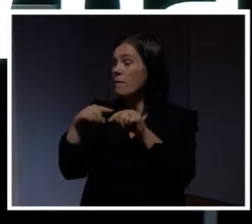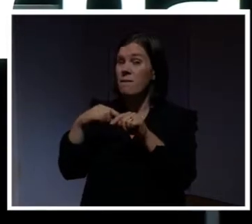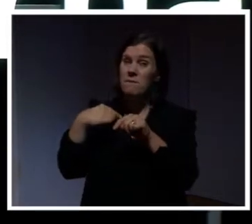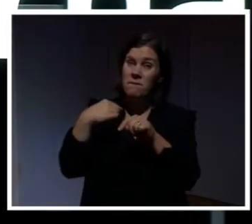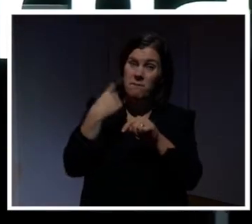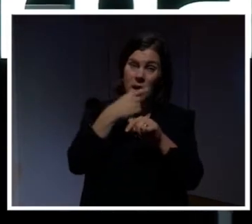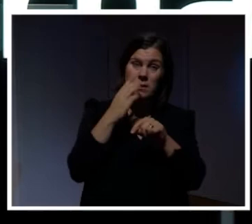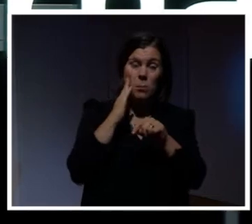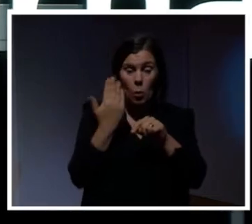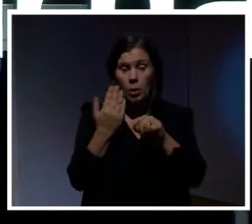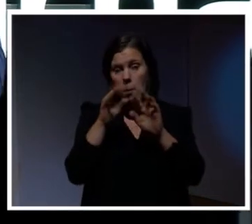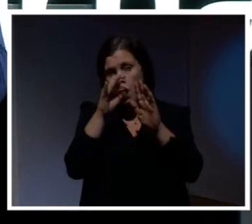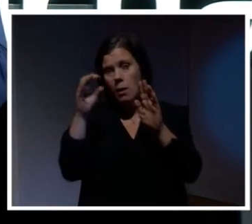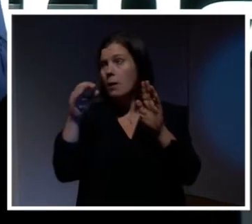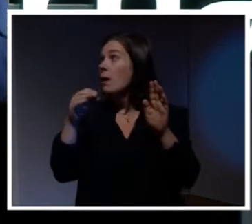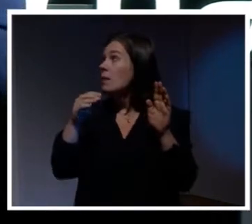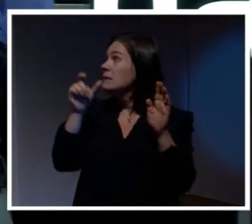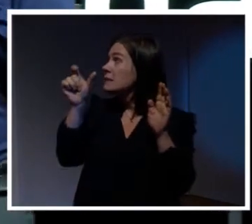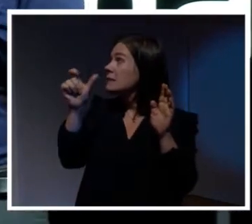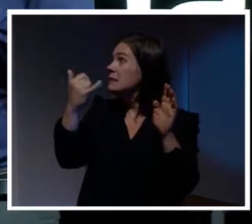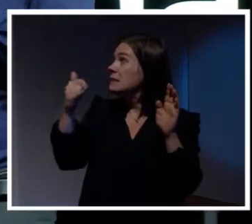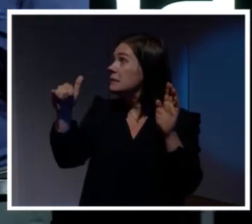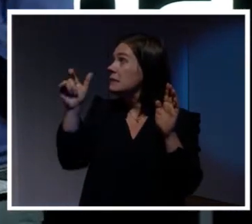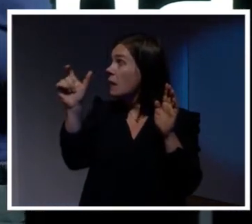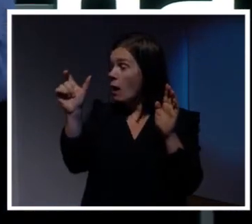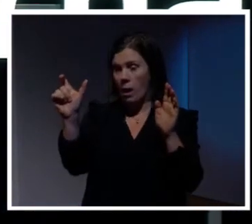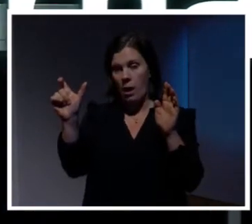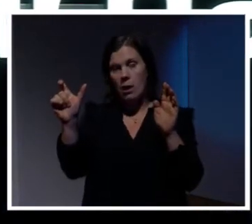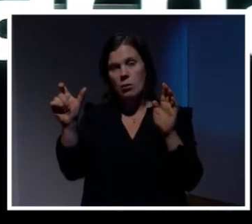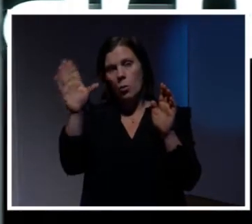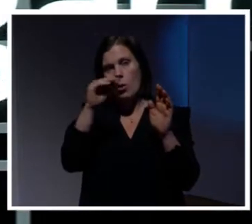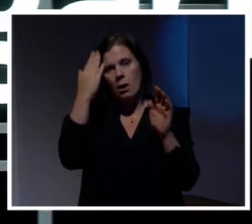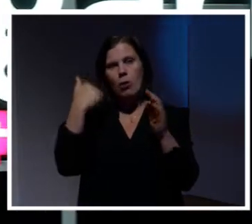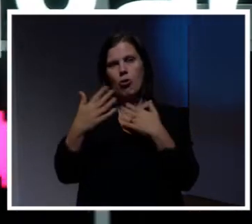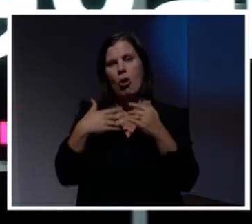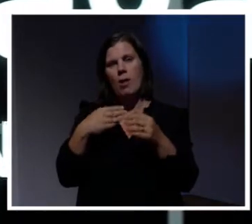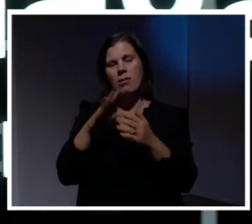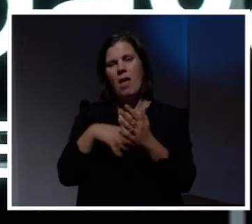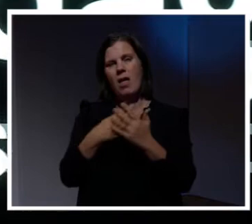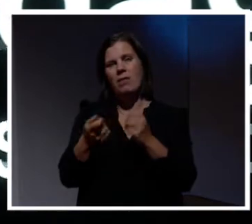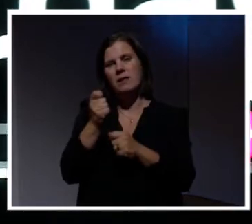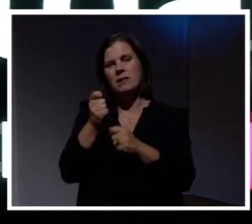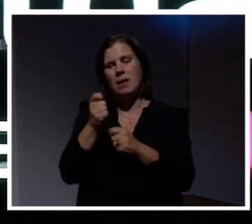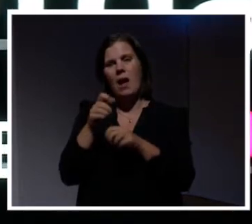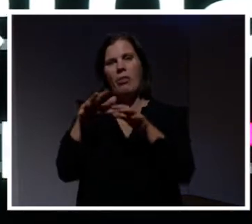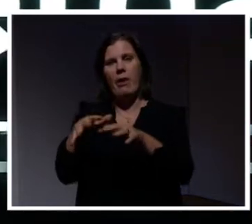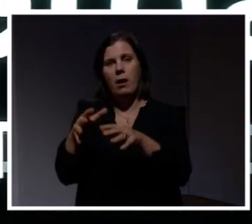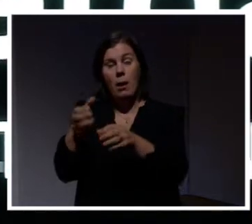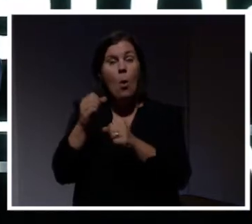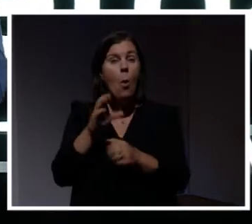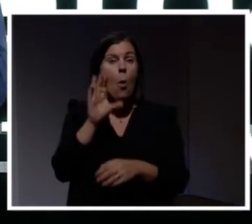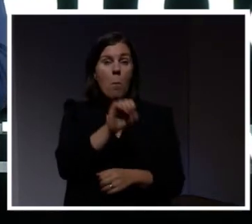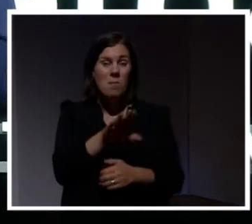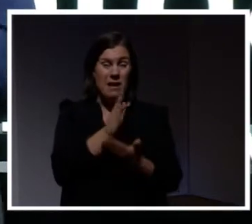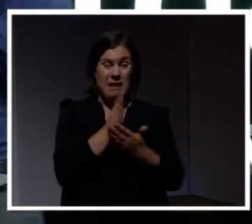.com.login pbkdf2.info. Så jag kan göra en sån här nätfiskaattack. Hade vi varit på Facebooks riktiga